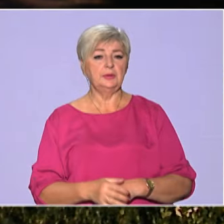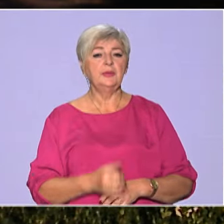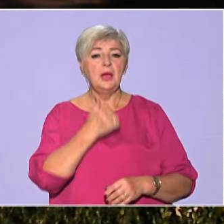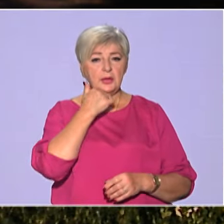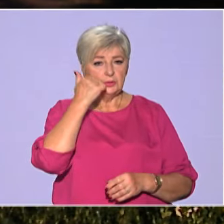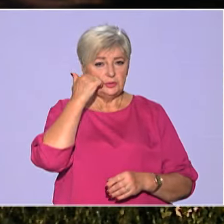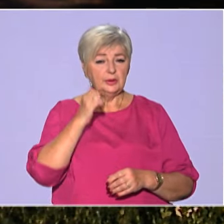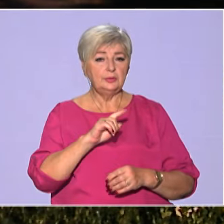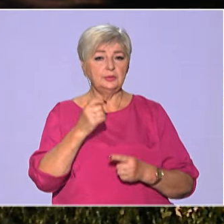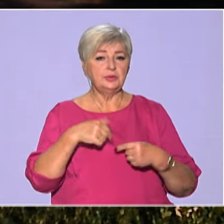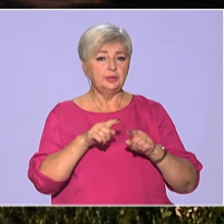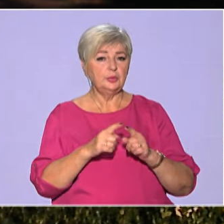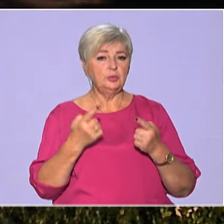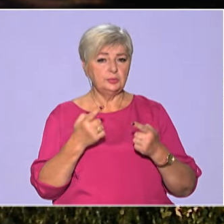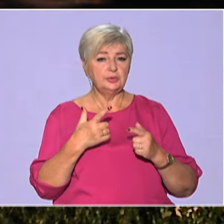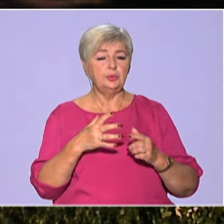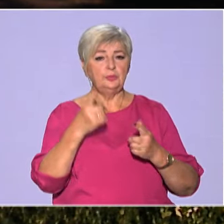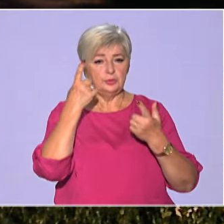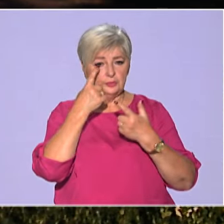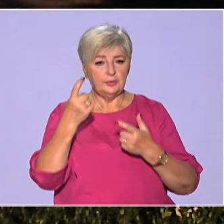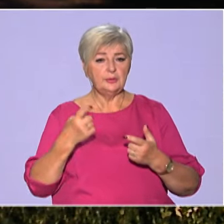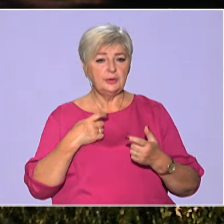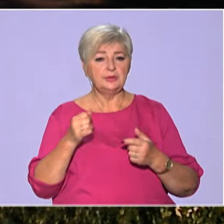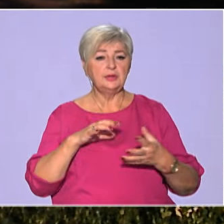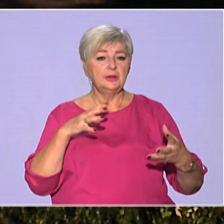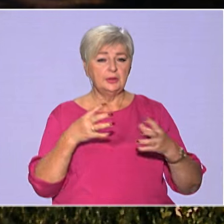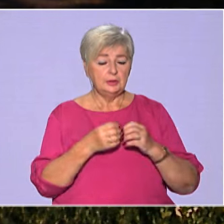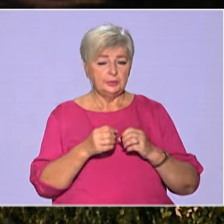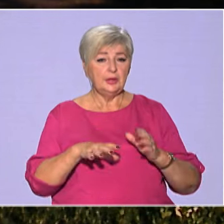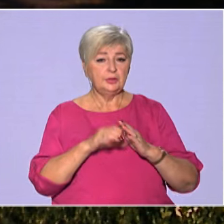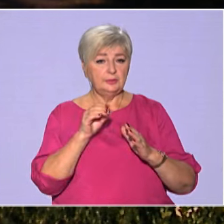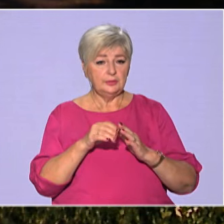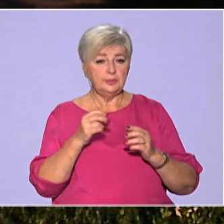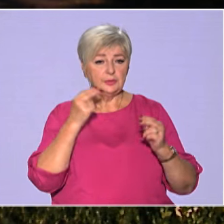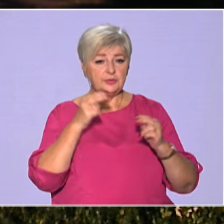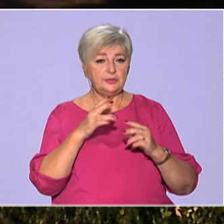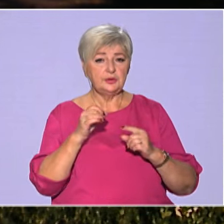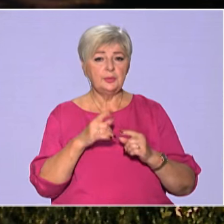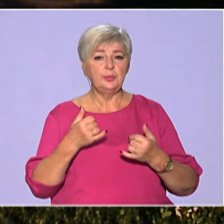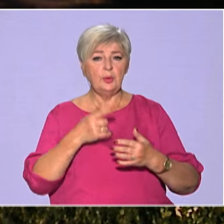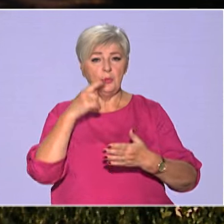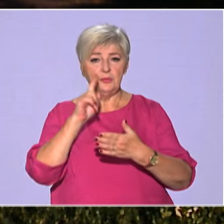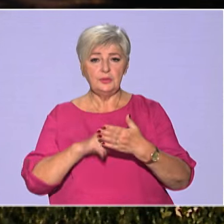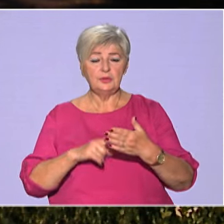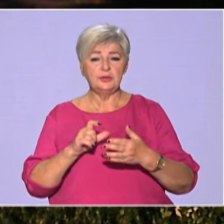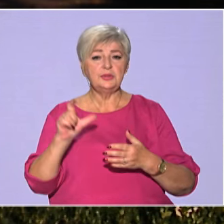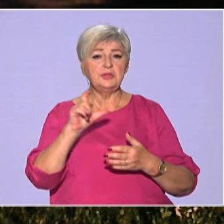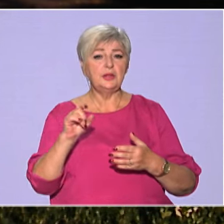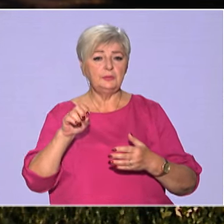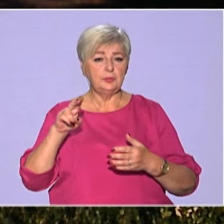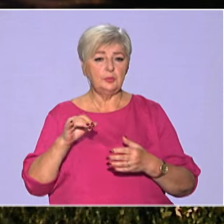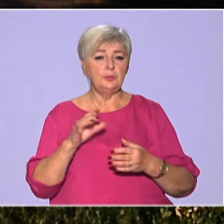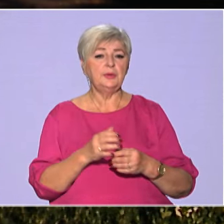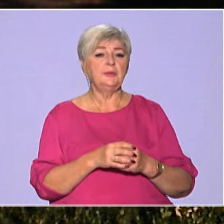Соня, за таку змістовну інформацію. Результати виборів Болгарії свідчать про відданість європейській спільноті. Проте, значний відсоток